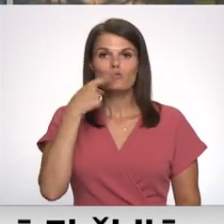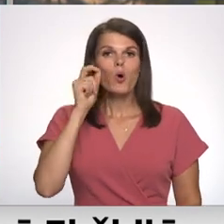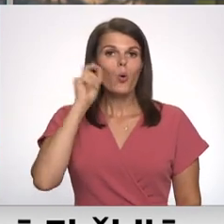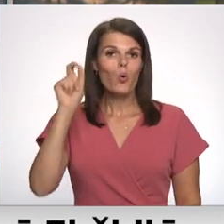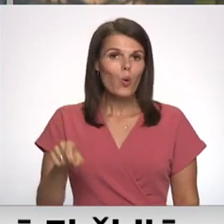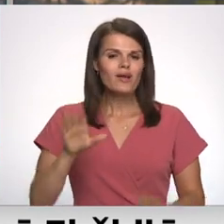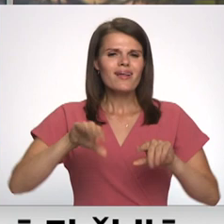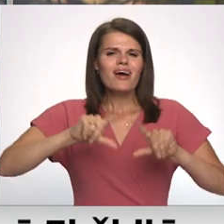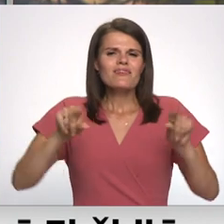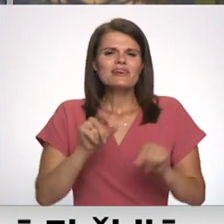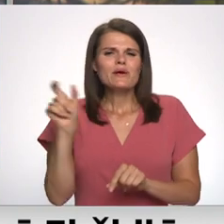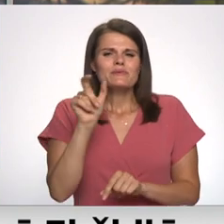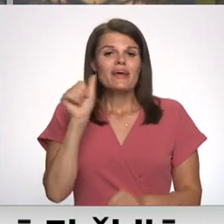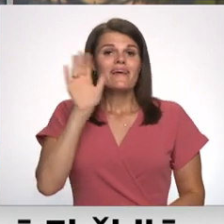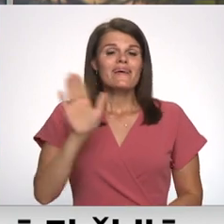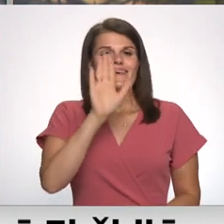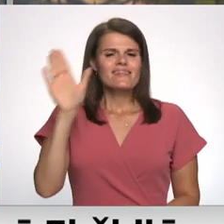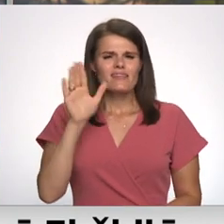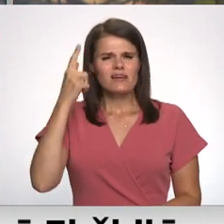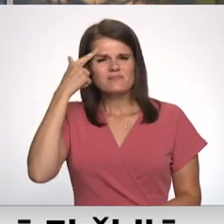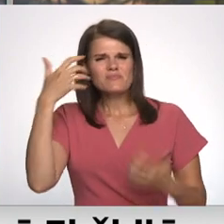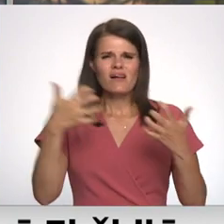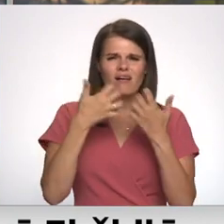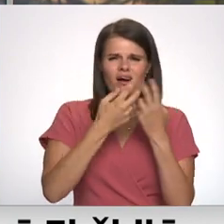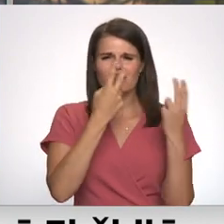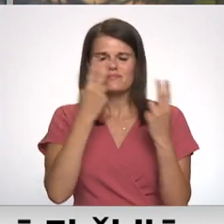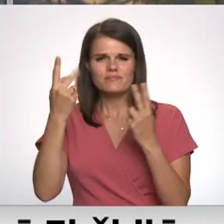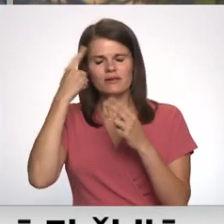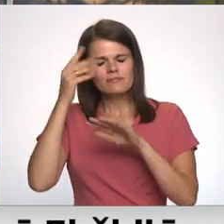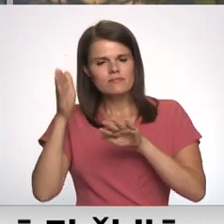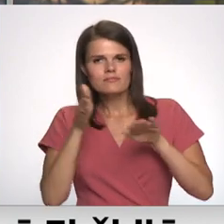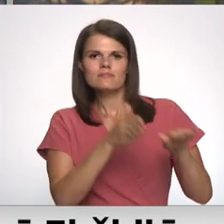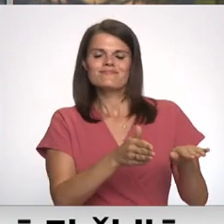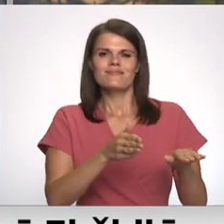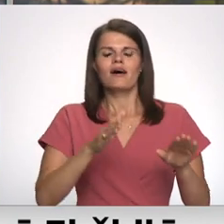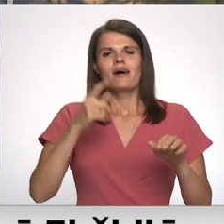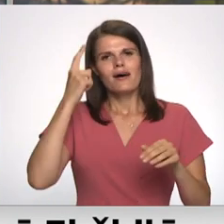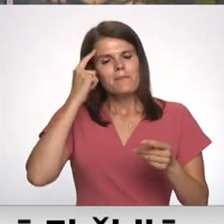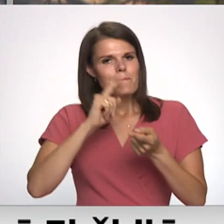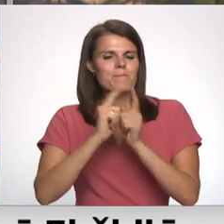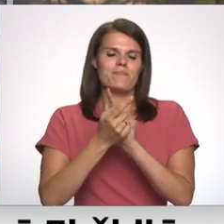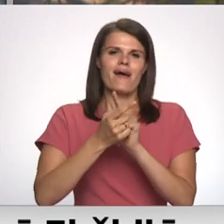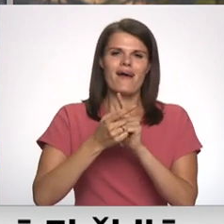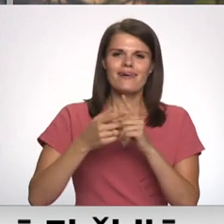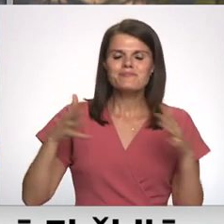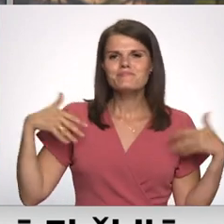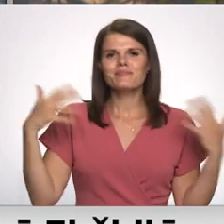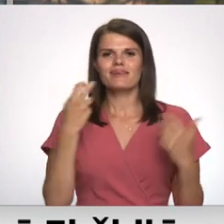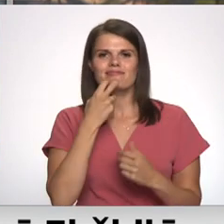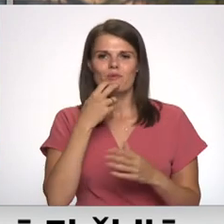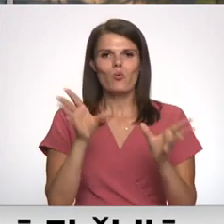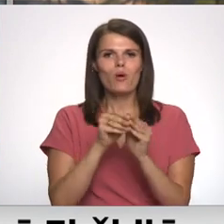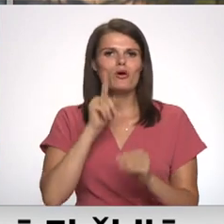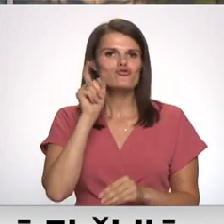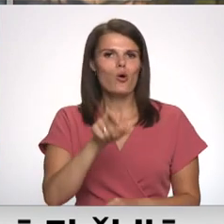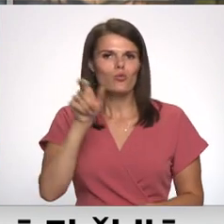laikaut uz brīdi. Ikdienā pieredzētās karainas aizstātu mieru smiekli un izklādi ar vienaudžiem. Viņi ir